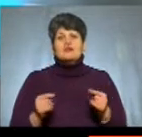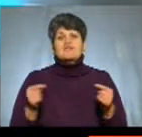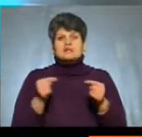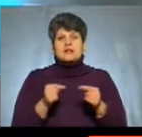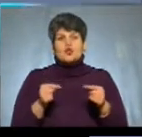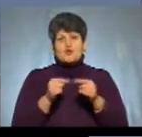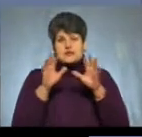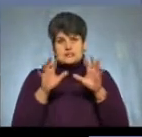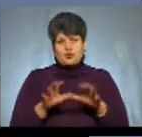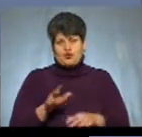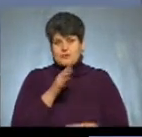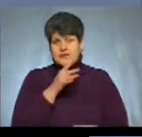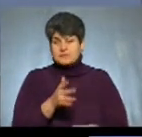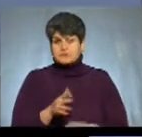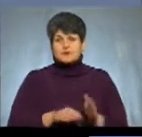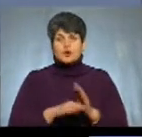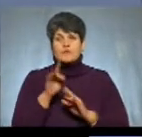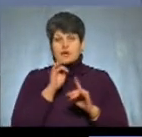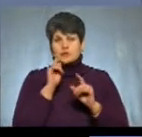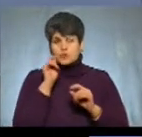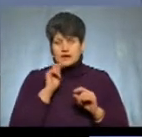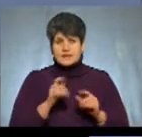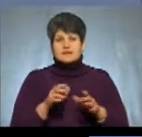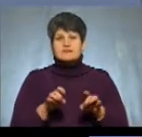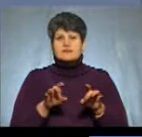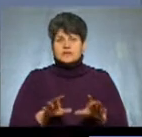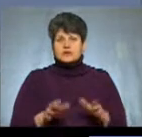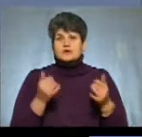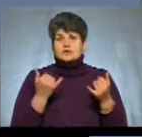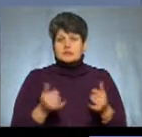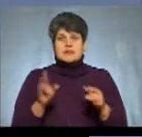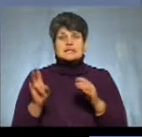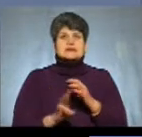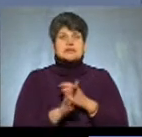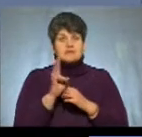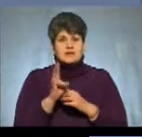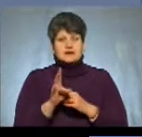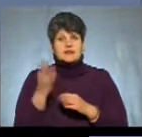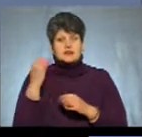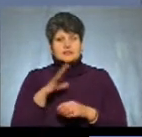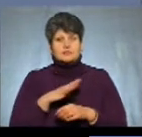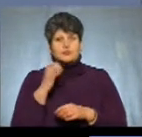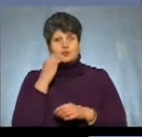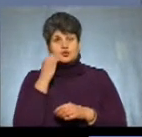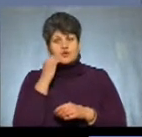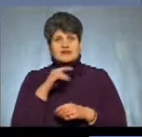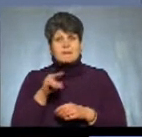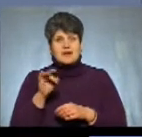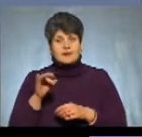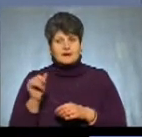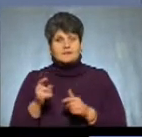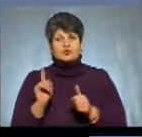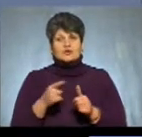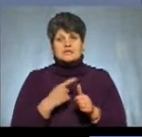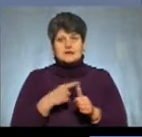Верховна Рада України вирішила про те, що відтепер церкви, які раніше належали Московському патріархату, називатимуться Російською